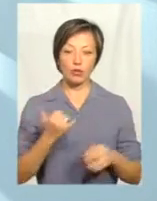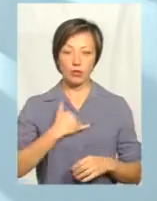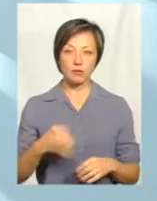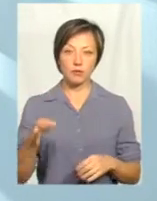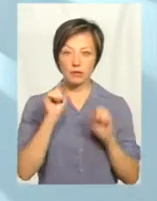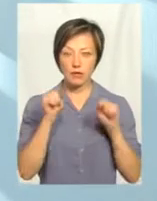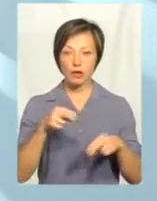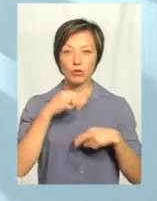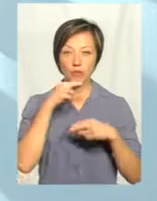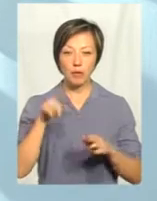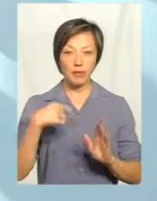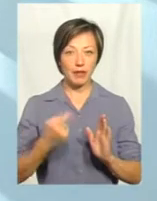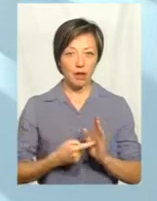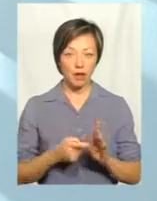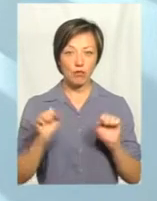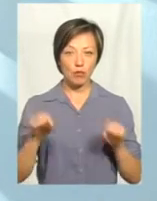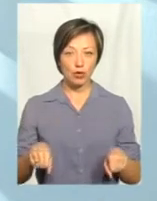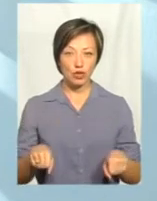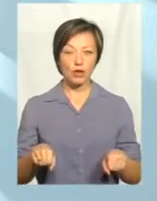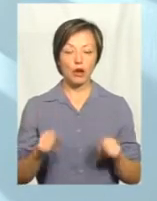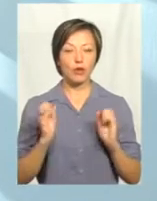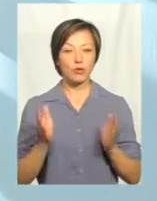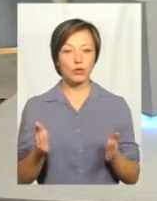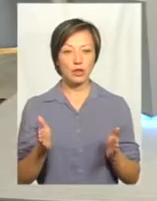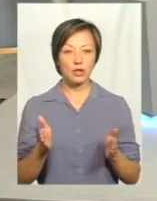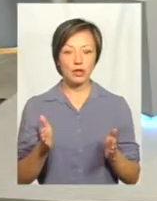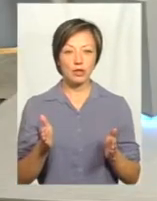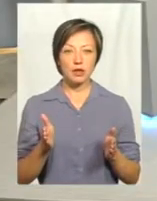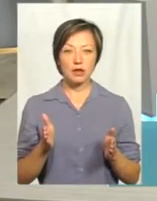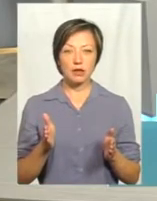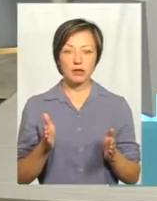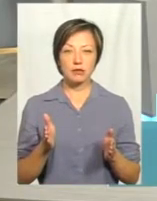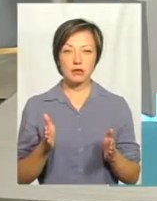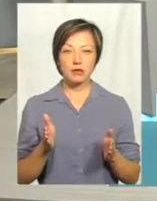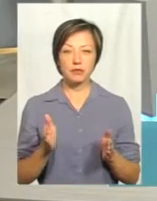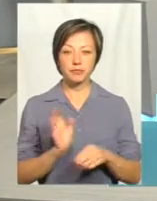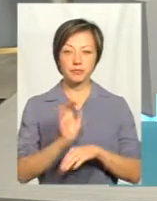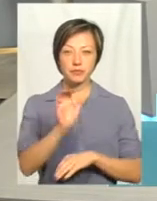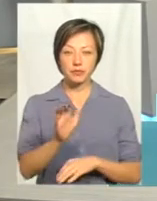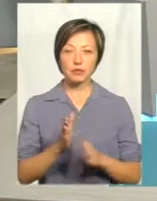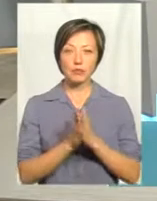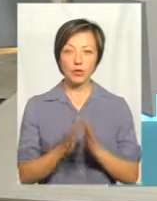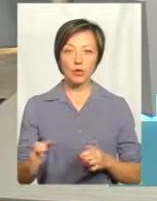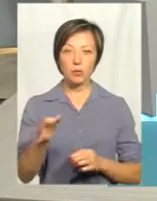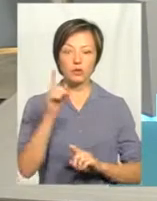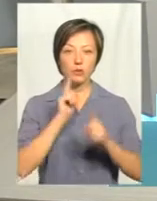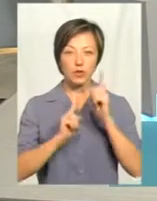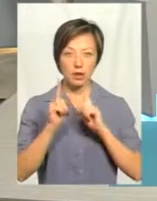звертати на це питання увагу, то тоді можна буде спрямовувати свої прохання до обласної ради і